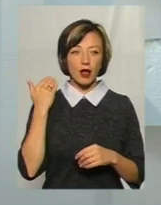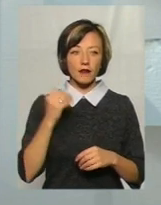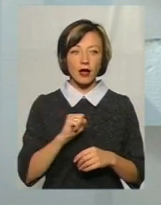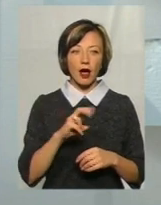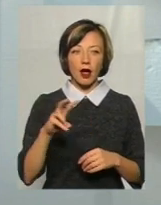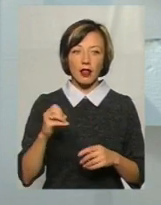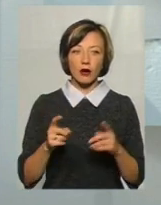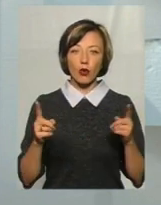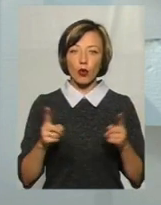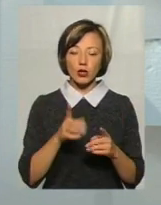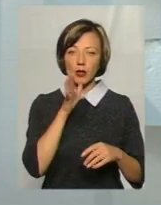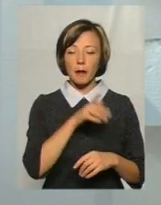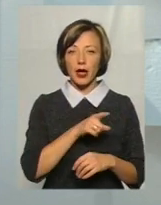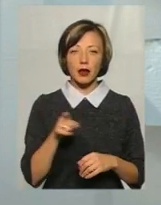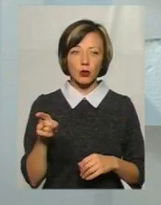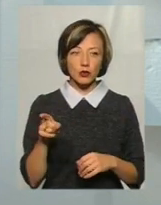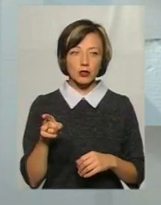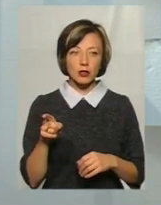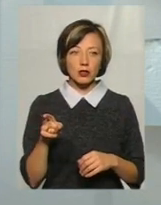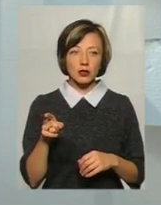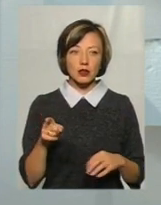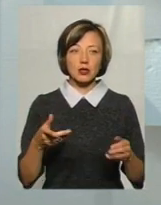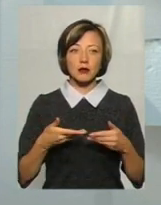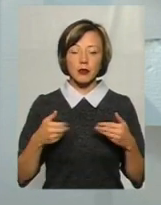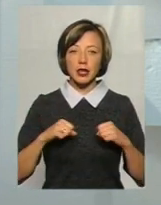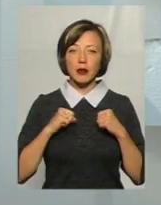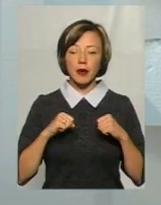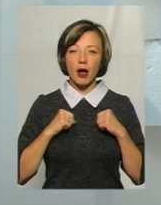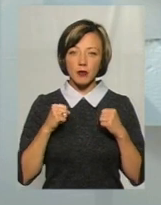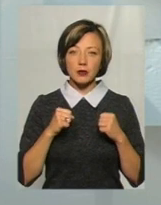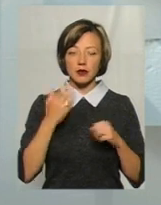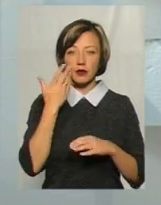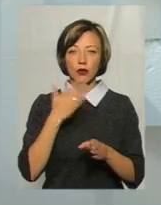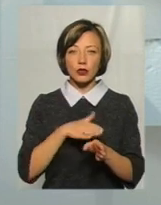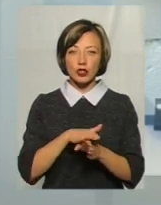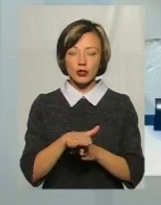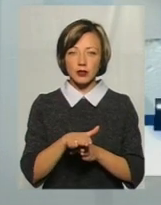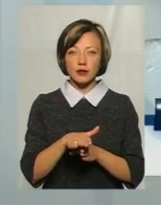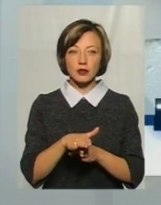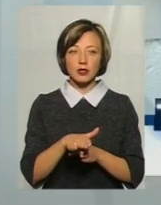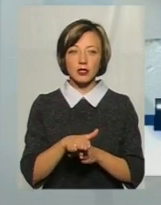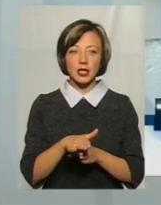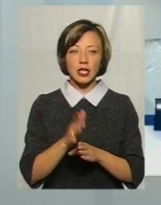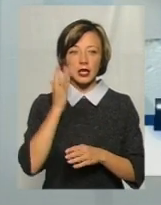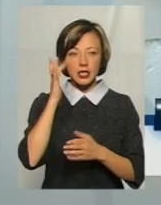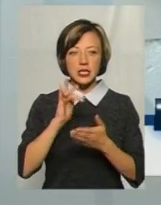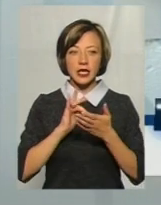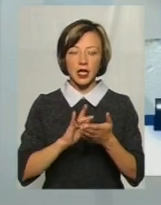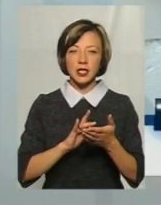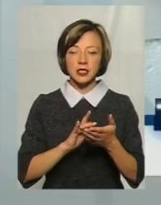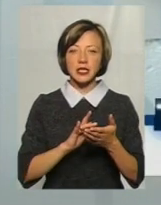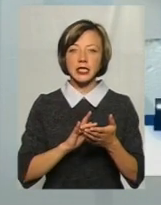але за цей короткий проміжок часу ми намагаємось, дотримуючись цілесталого розвитку нашої